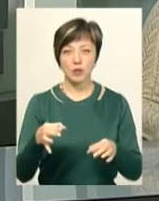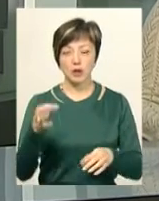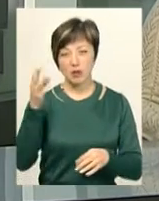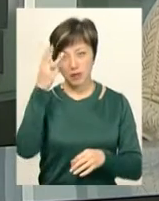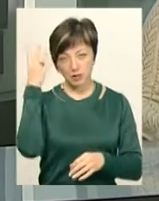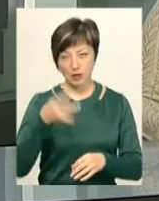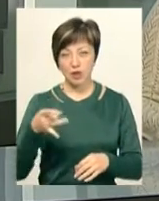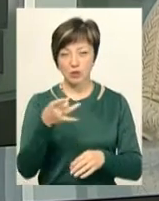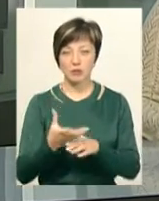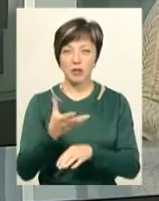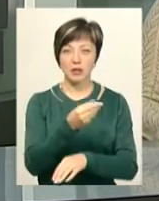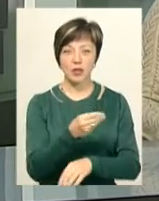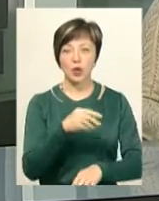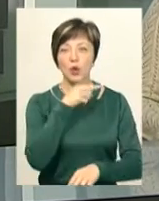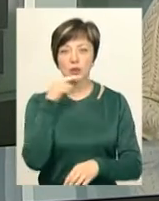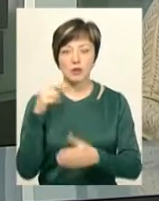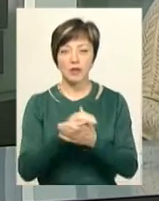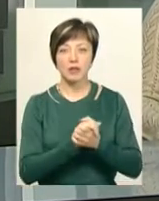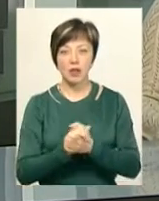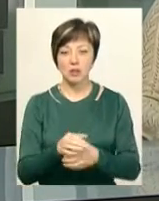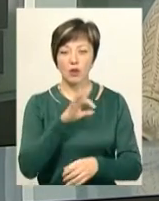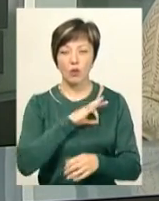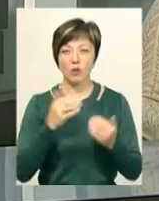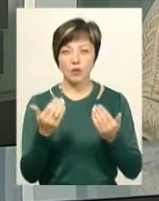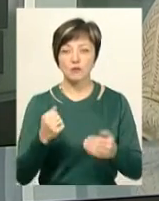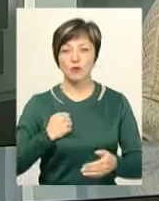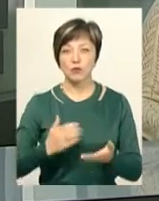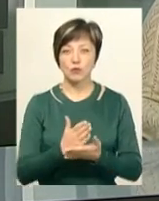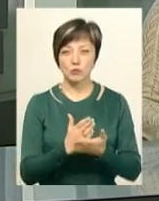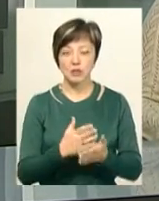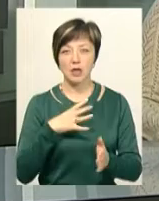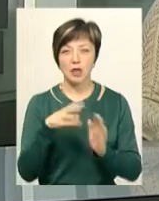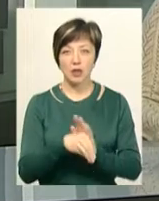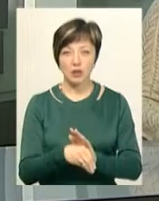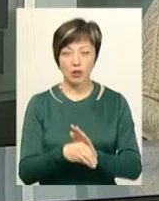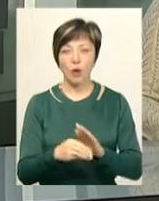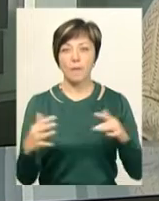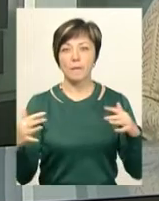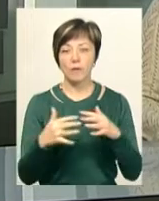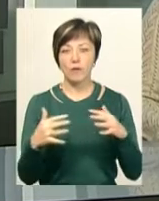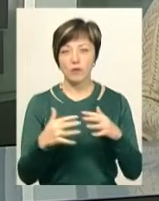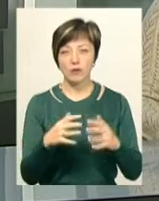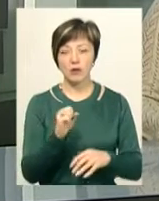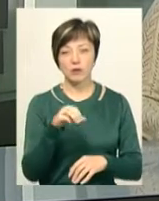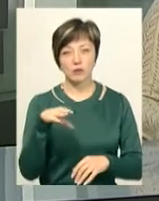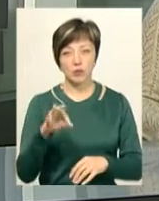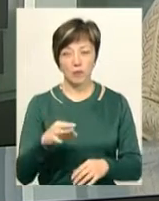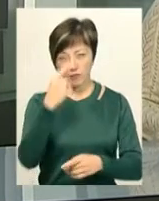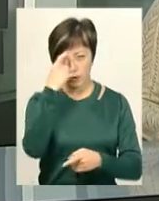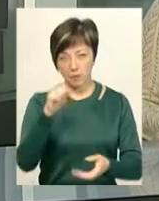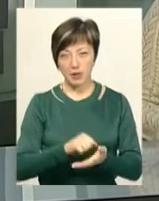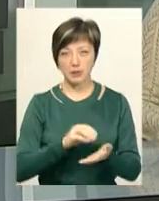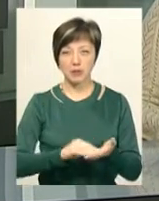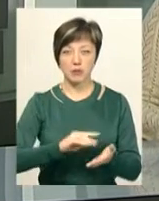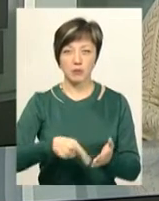Федерацію на користь родини військовослужбовця, який загинув під час бойових дій у зоні ООС. Про це повідомив прес-секретар